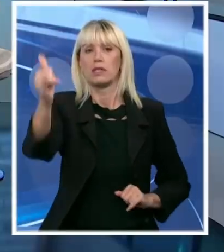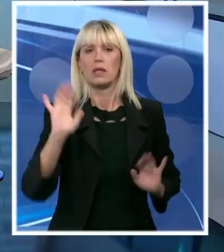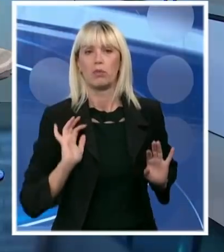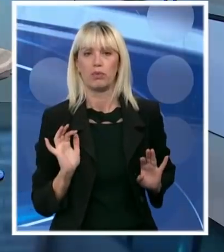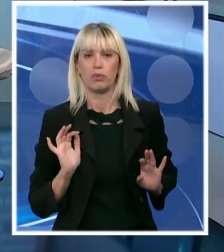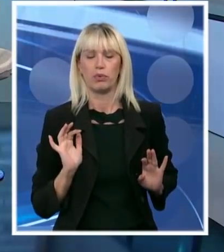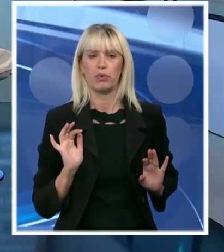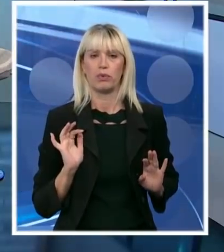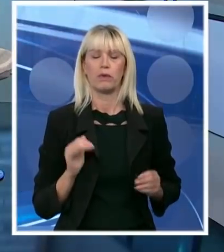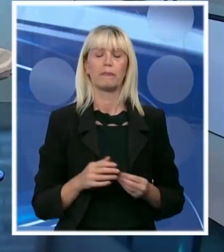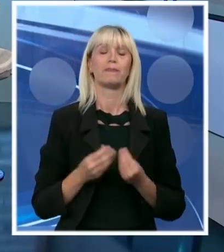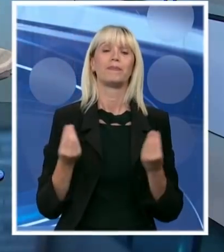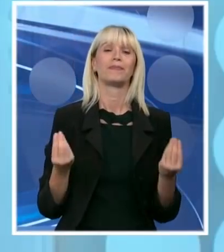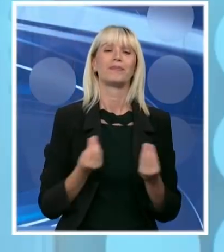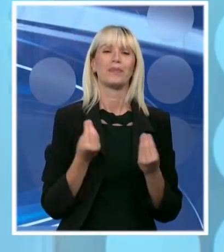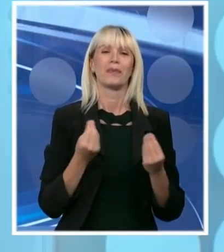Da vam nešto kažem.